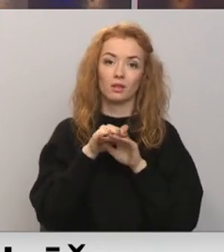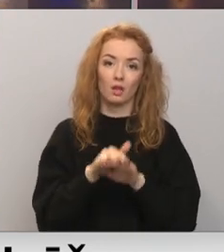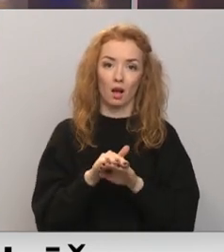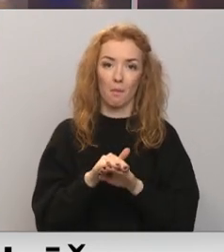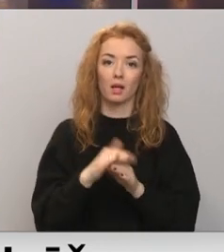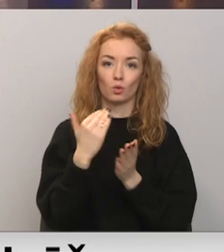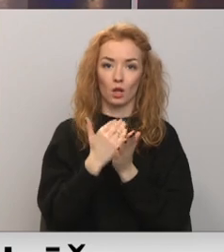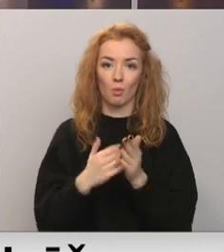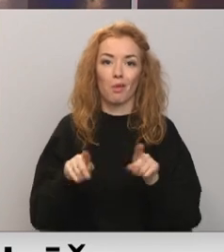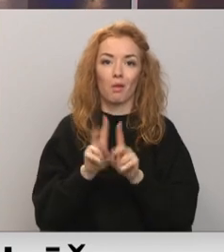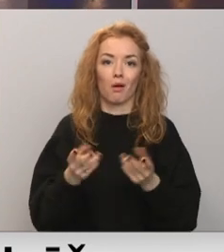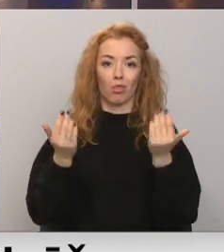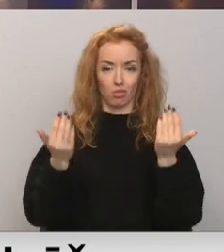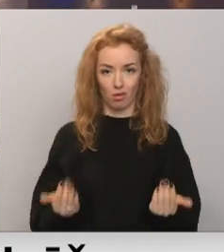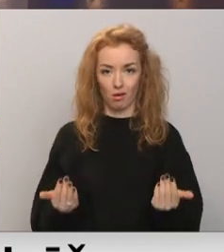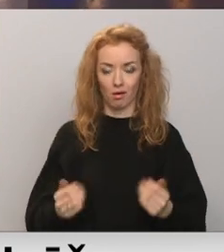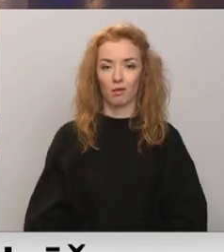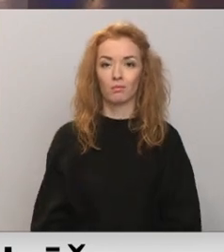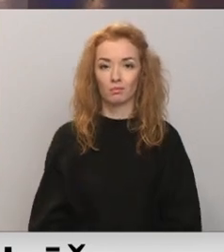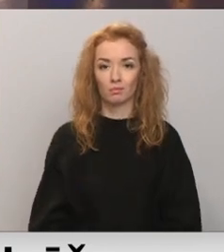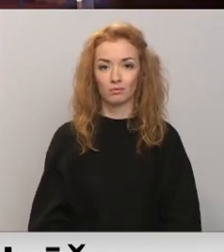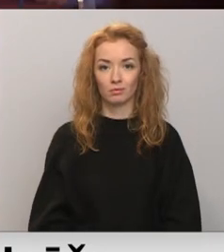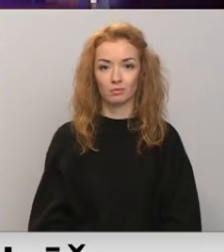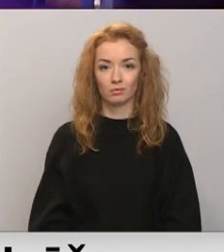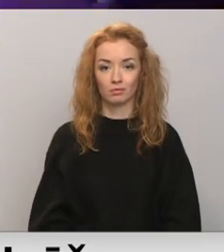prasības pašreizējām. Turpina Madara Līcīte.